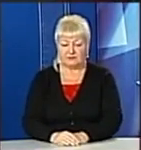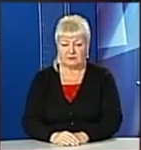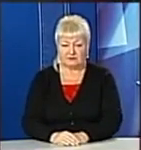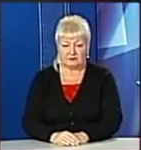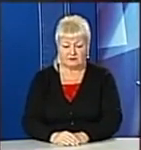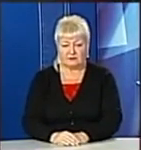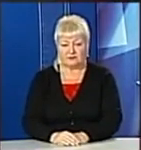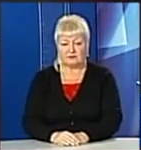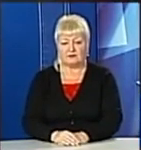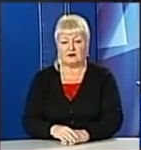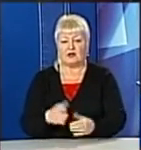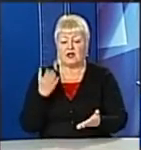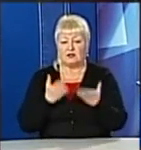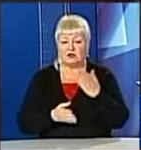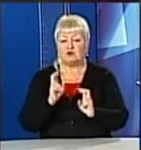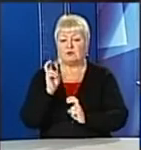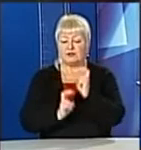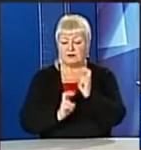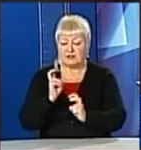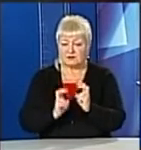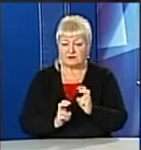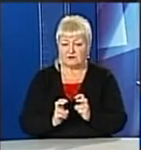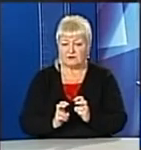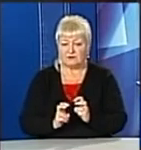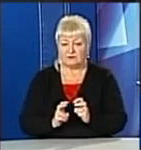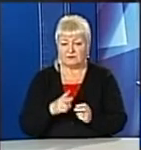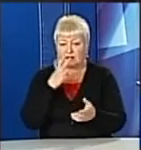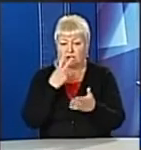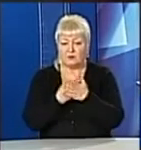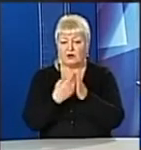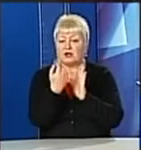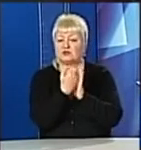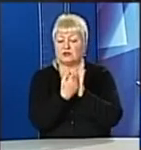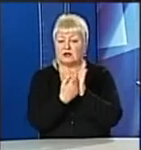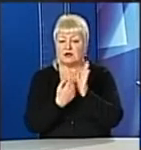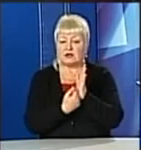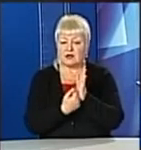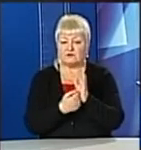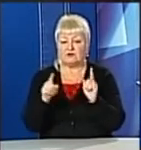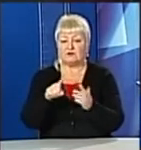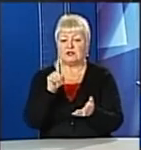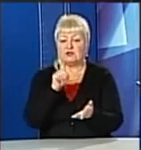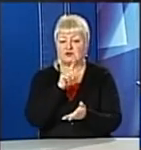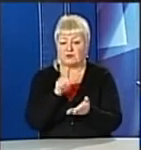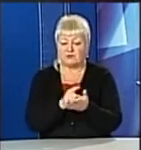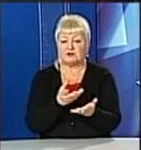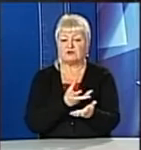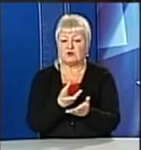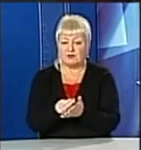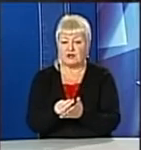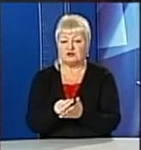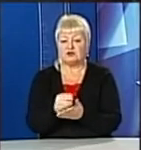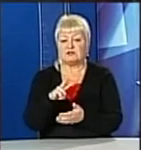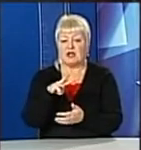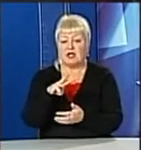б мало виглядати наступним чином, що підприємство показує графік, згідно якого вони зобов'язуються оплачувати, і ми